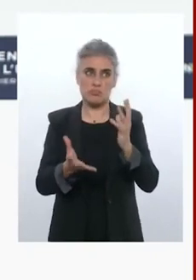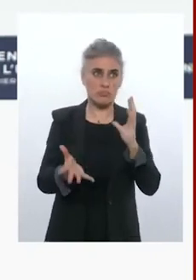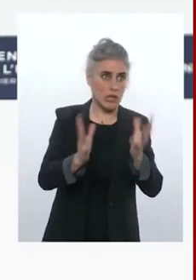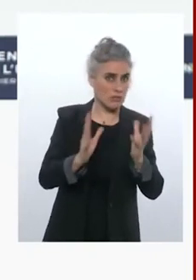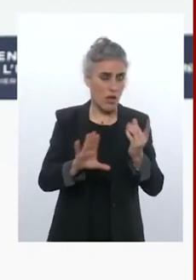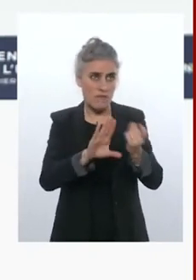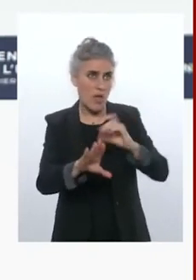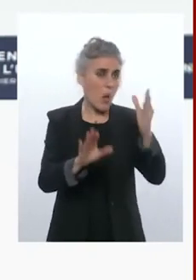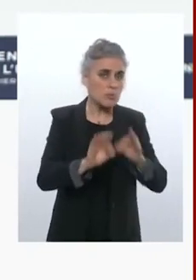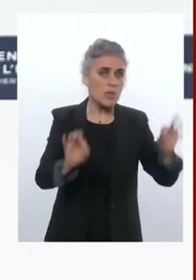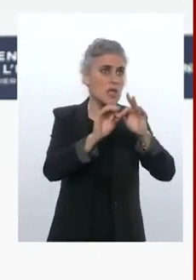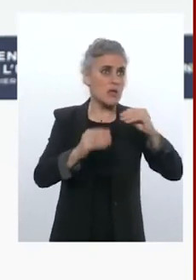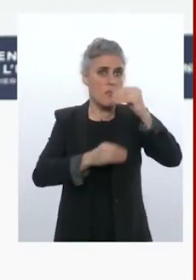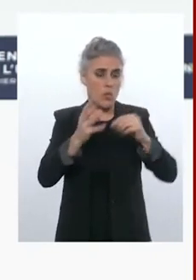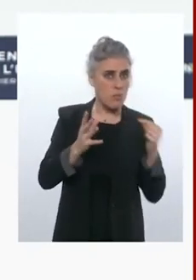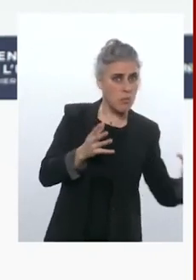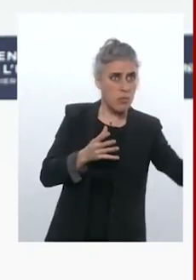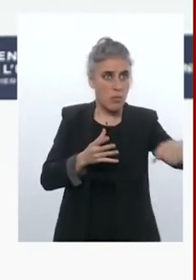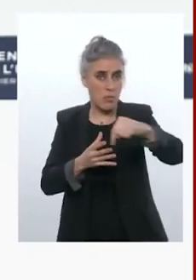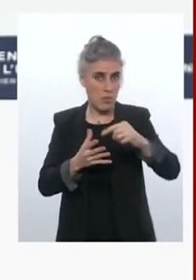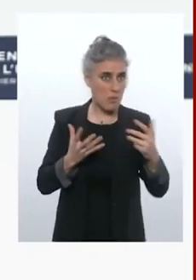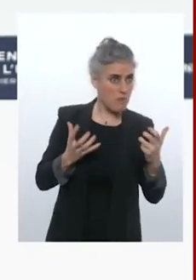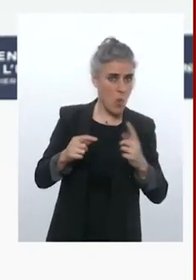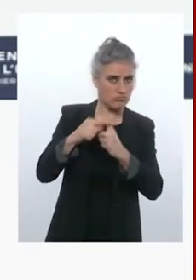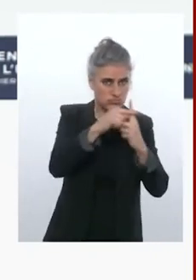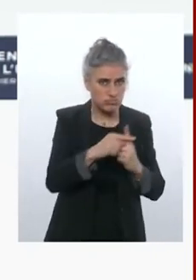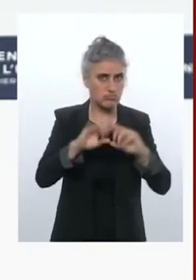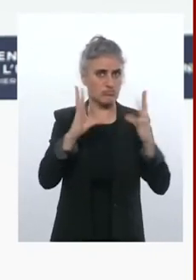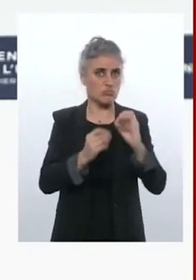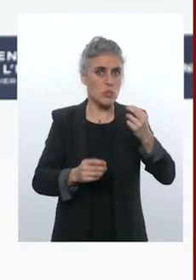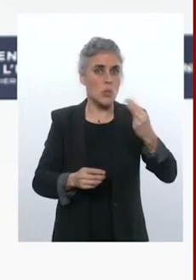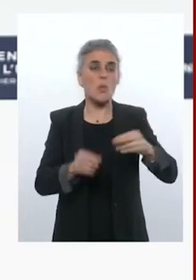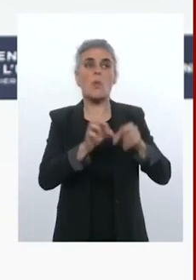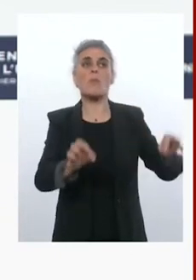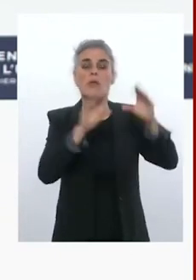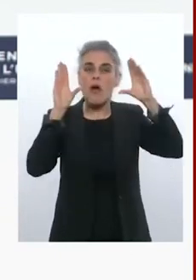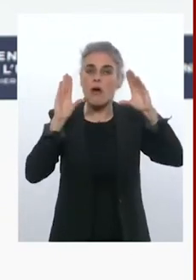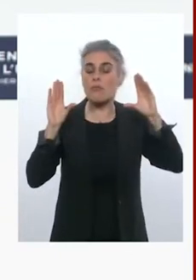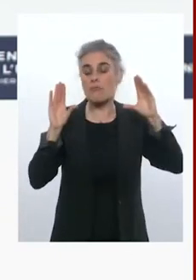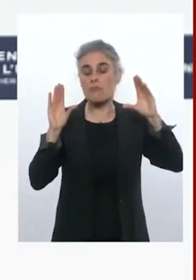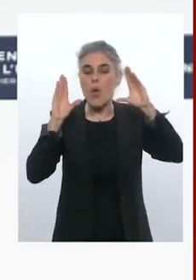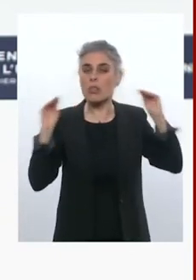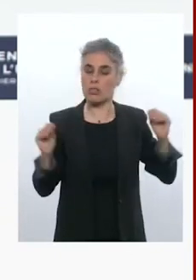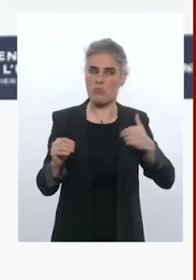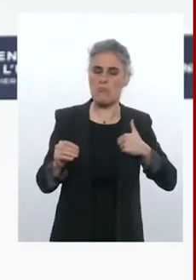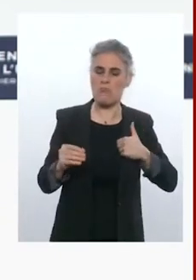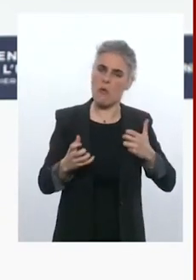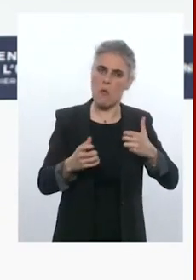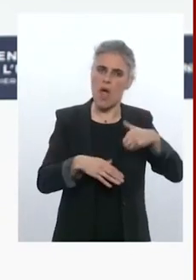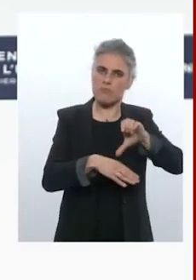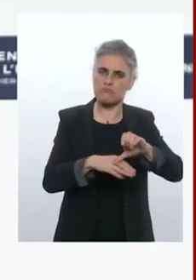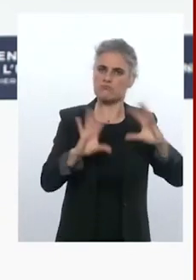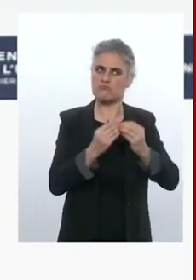participer à cette initiative ? Les Néerlandais ont indiqué vouloir y mettre une centaine de millions d'euros. Et qu'est-ce que vous pensez de cette initiative-là ?-ce qu